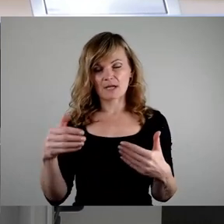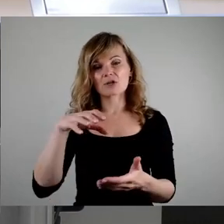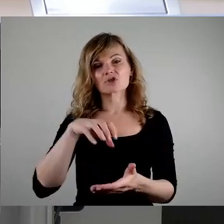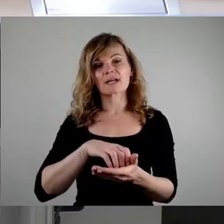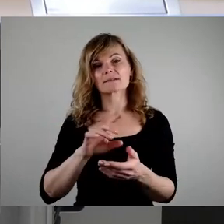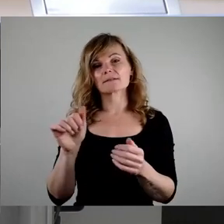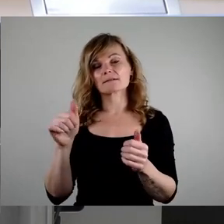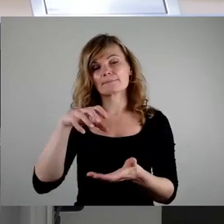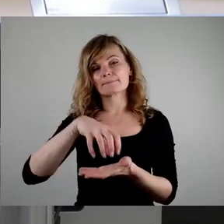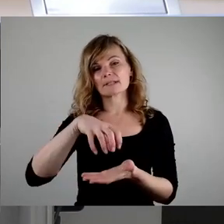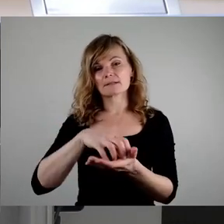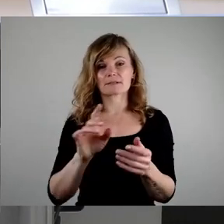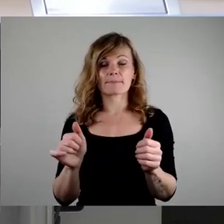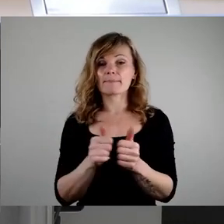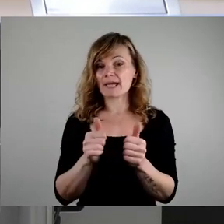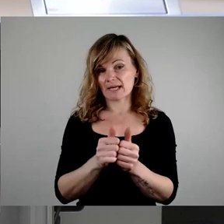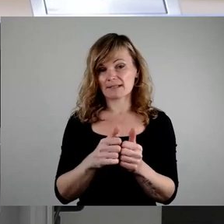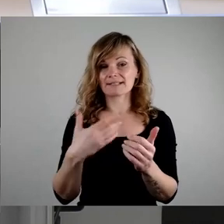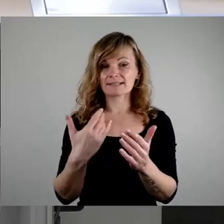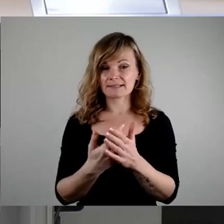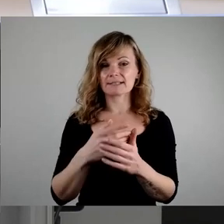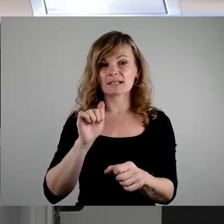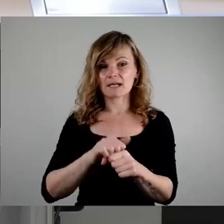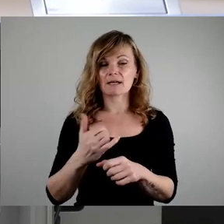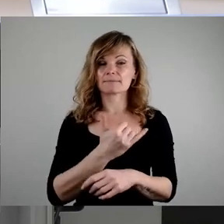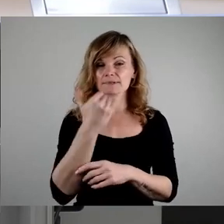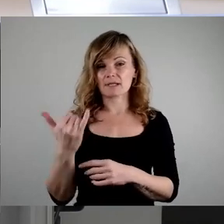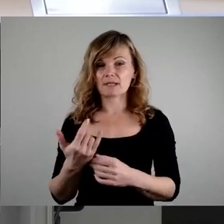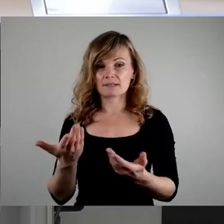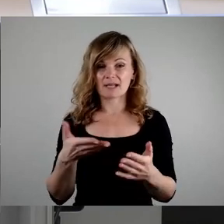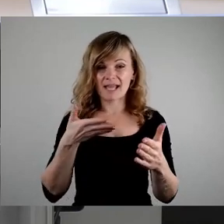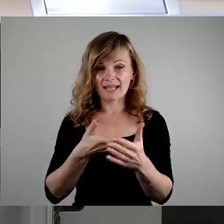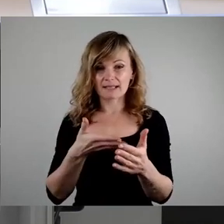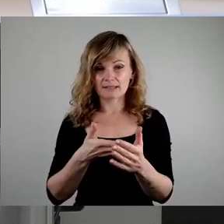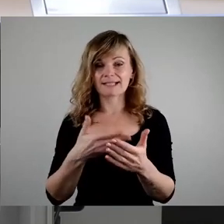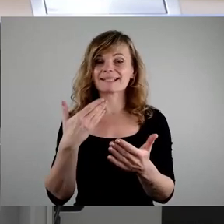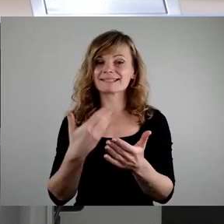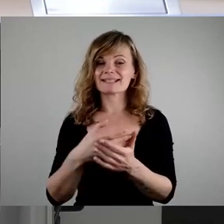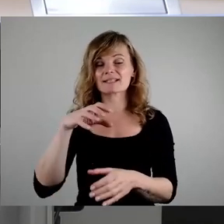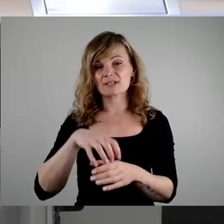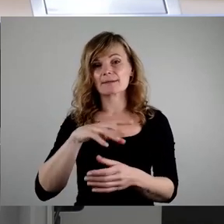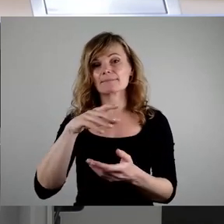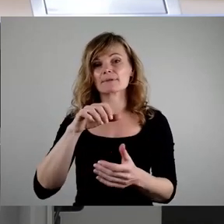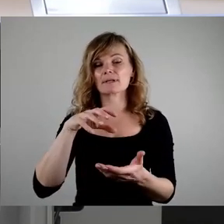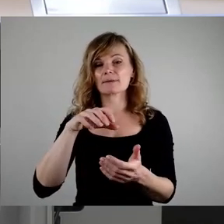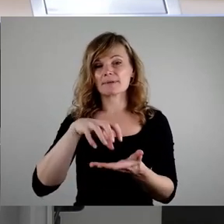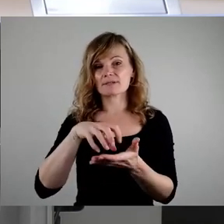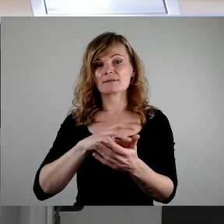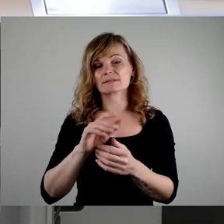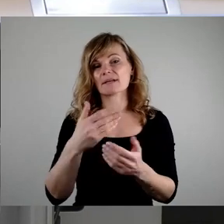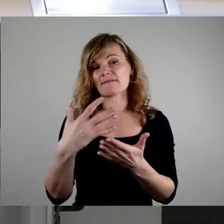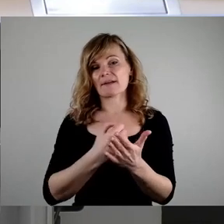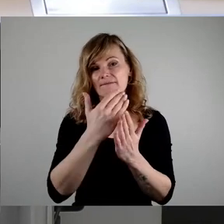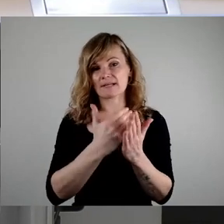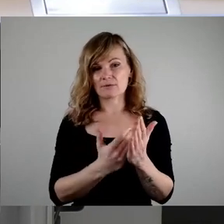endet, dass diese Stadtbezirksverfassung mit direkt gewählten Vertretungen in den